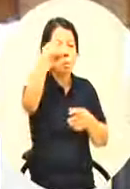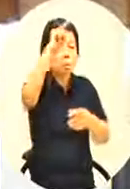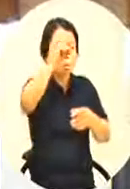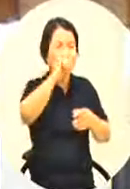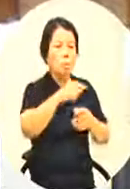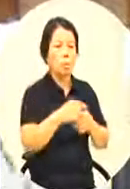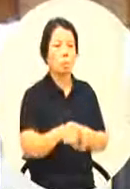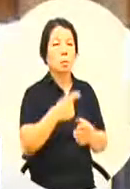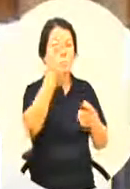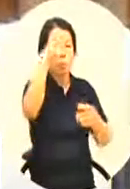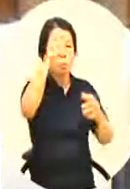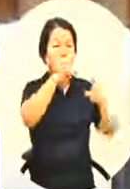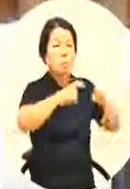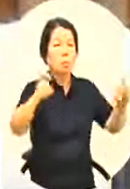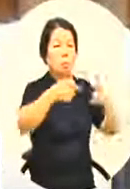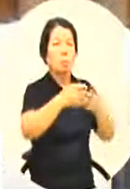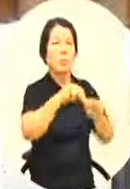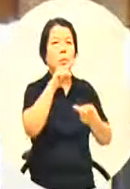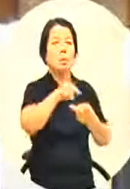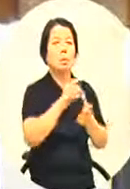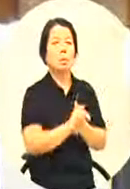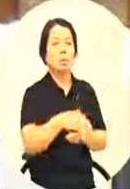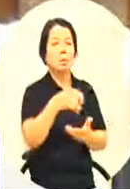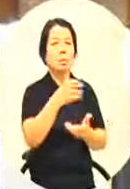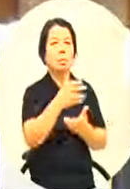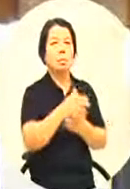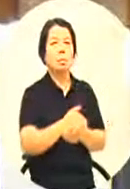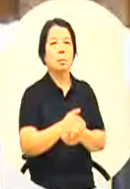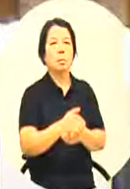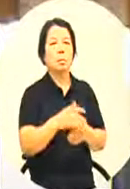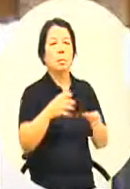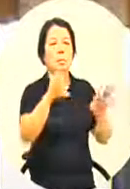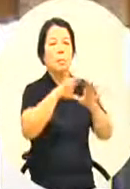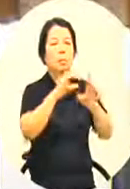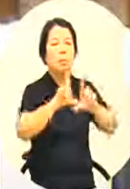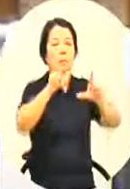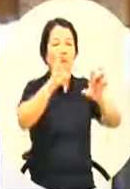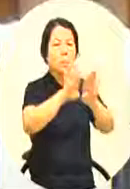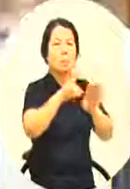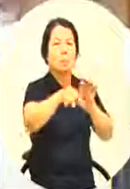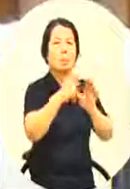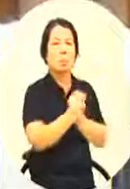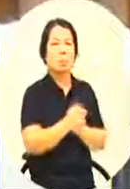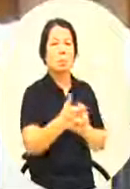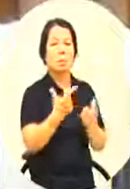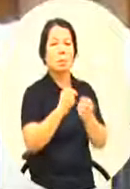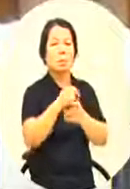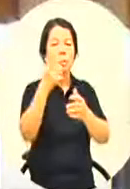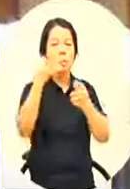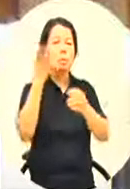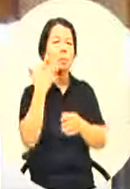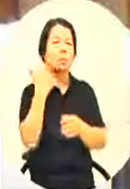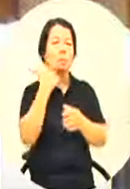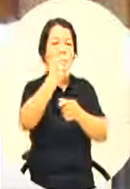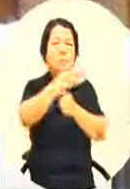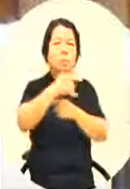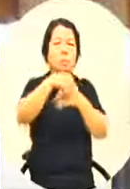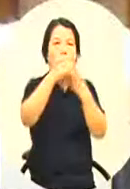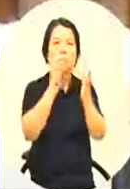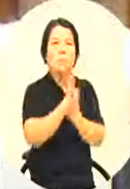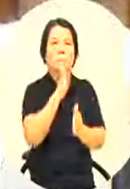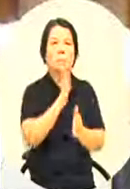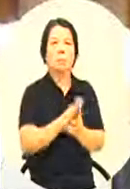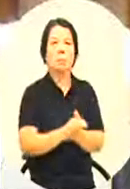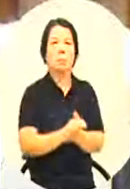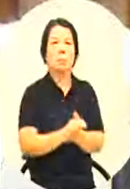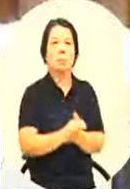美农客家装就让他们来取景或者是我们就干脆就采国际合作就有我们高雄在地的音乐创作者我们高雄的